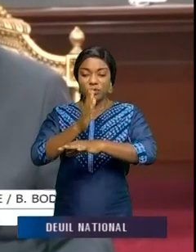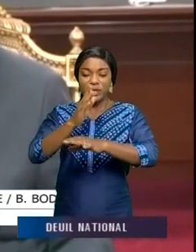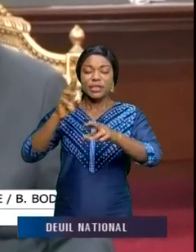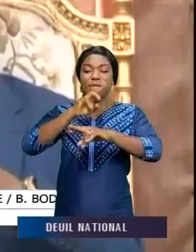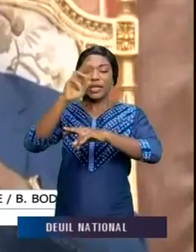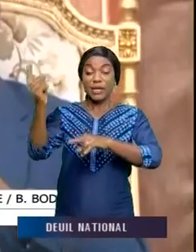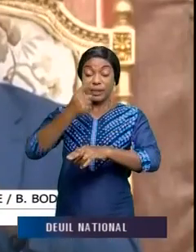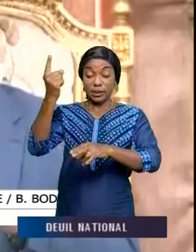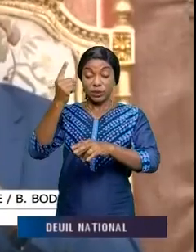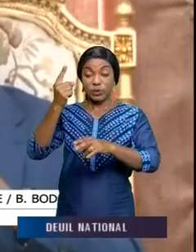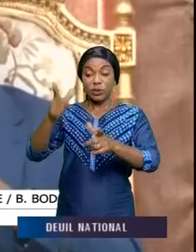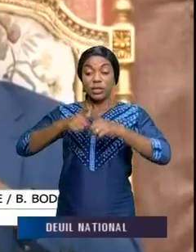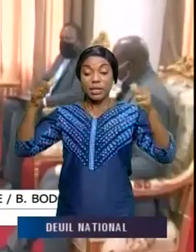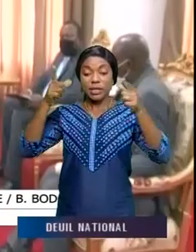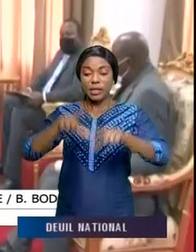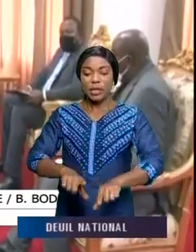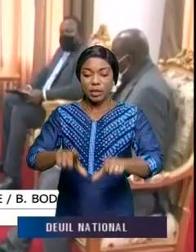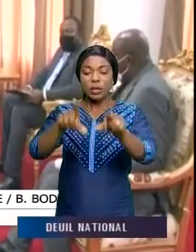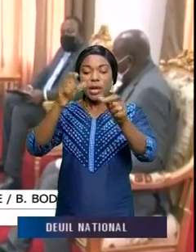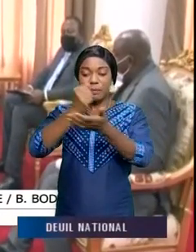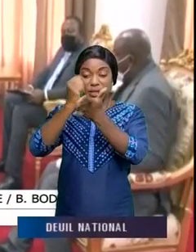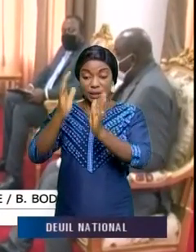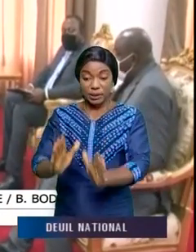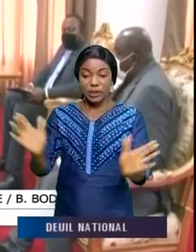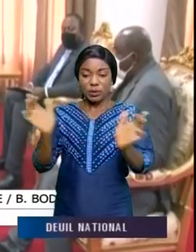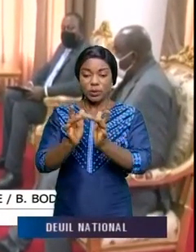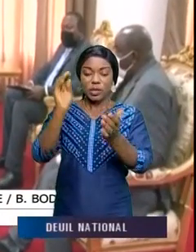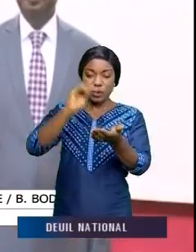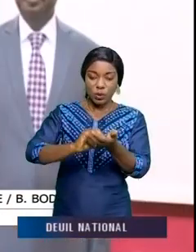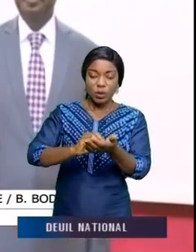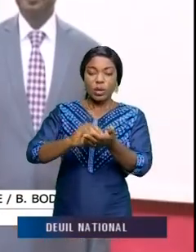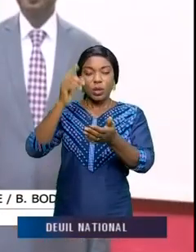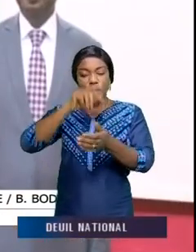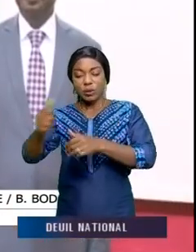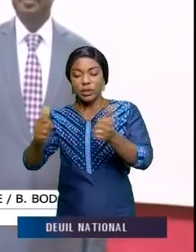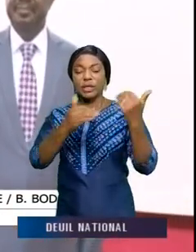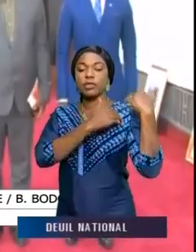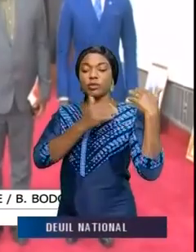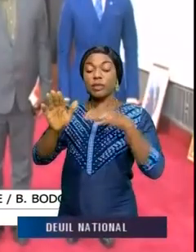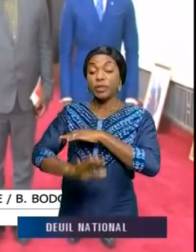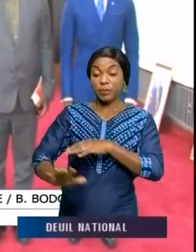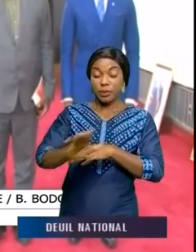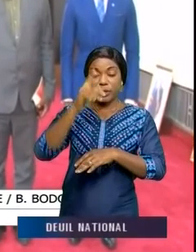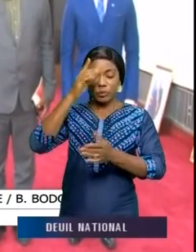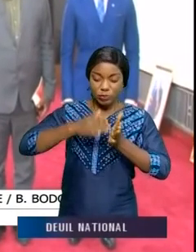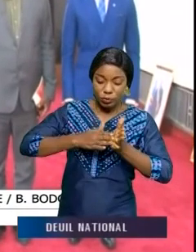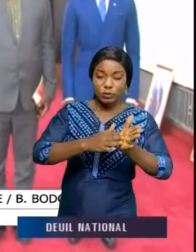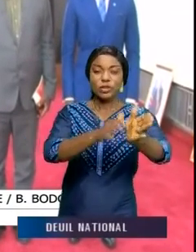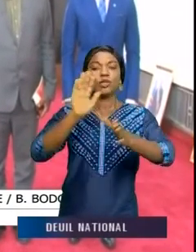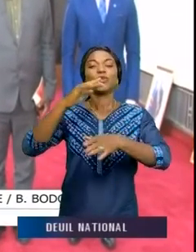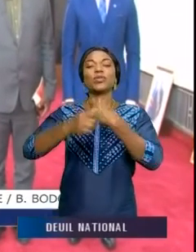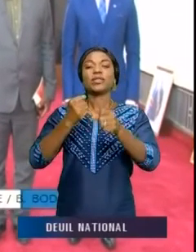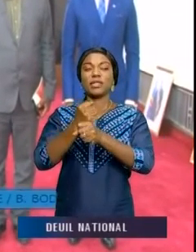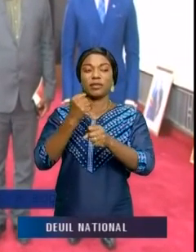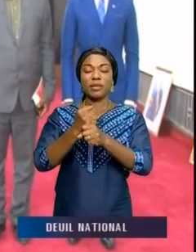la région des Grands Lacs, L'ambassadeur Onyango rencontrera forcément d'autres autorités du pays pour poursuivre son plus